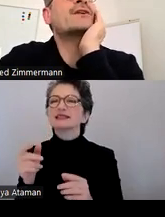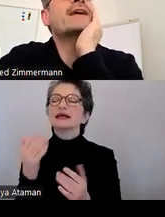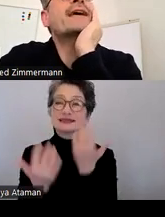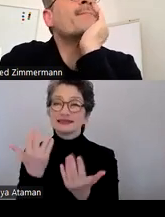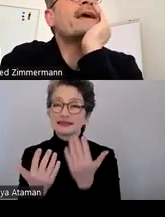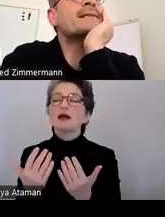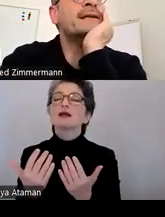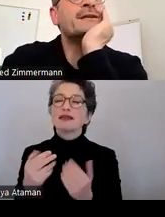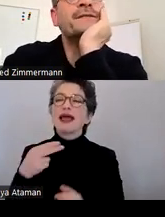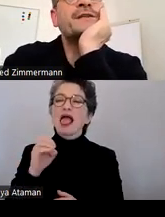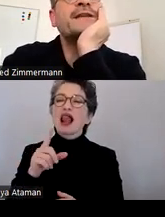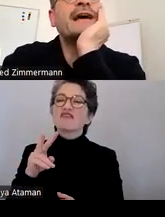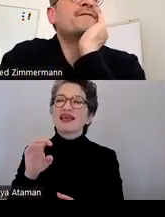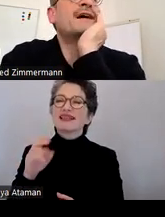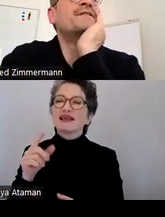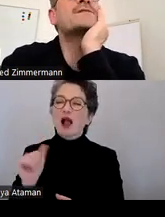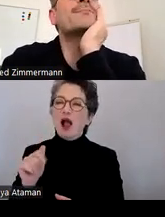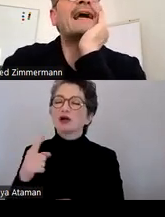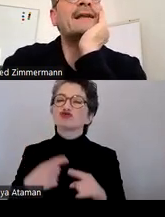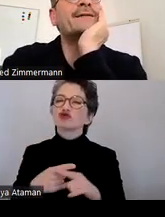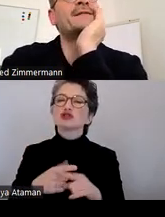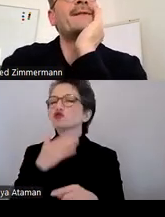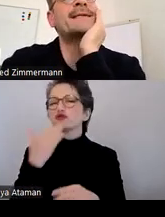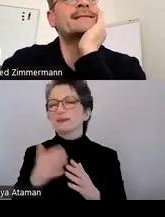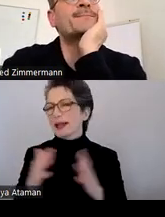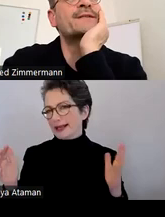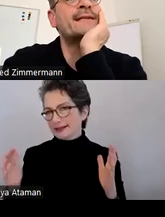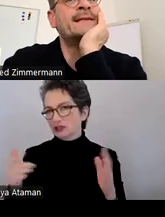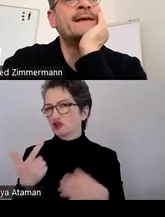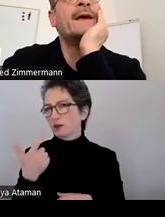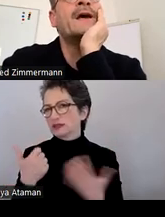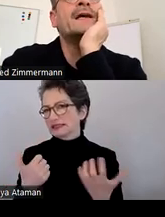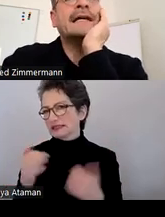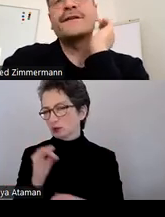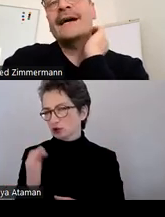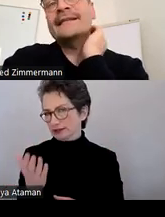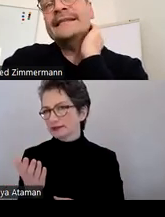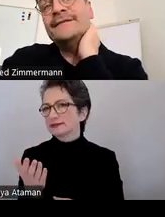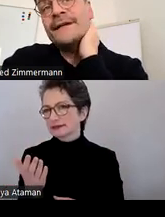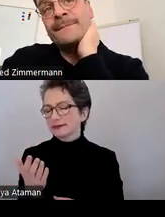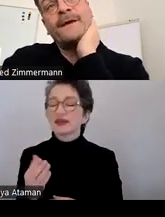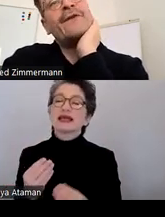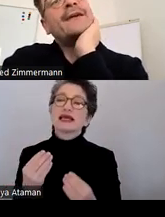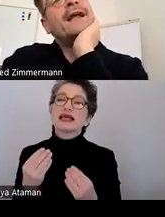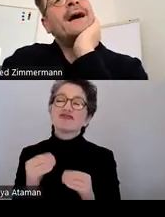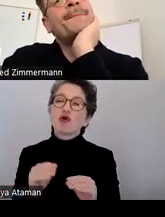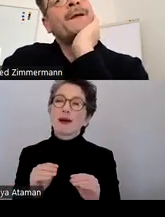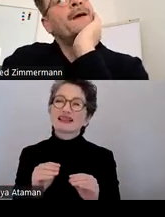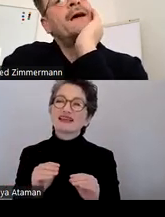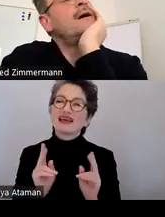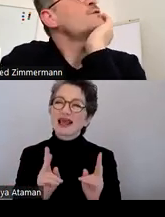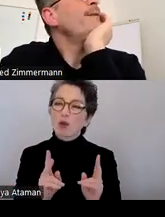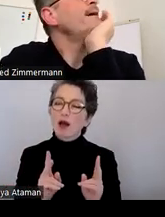Helvetica Neue im Extended-Schriftschnitt einfach viel zu breit läuft, 62 Prozent, die informative Regular